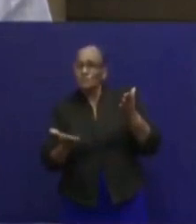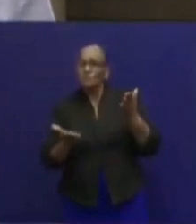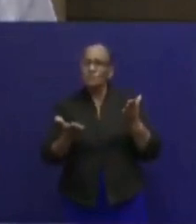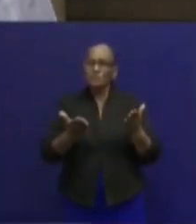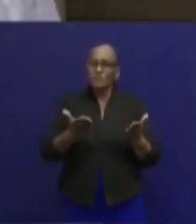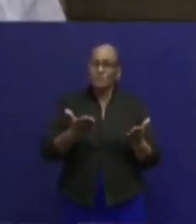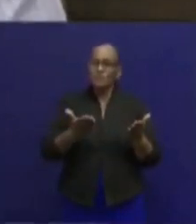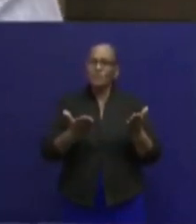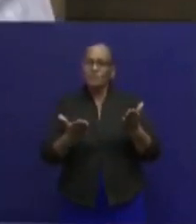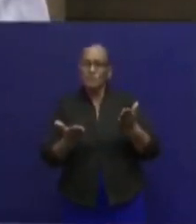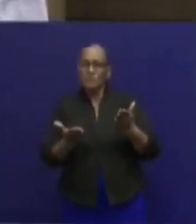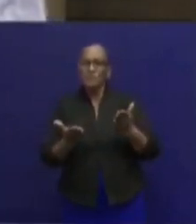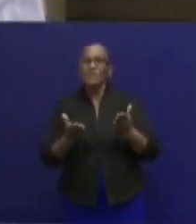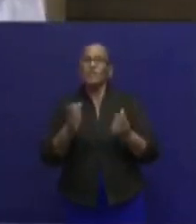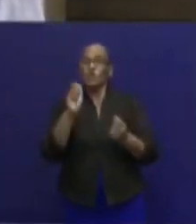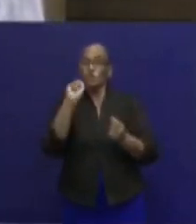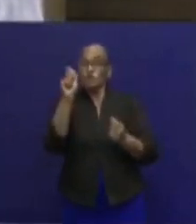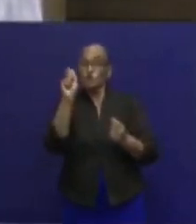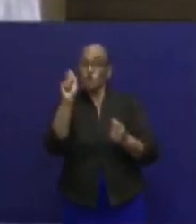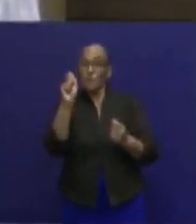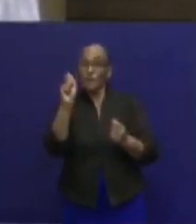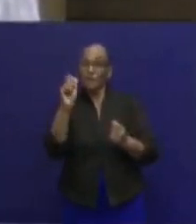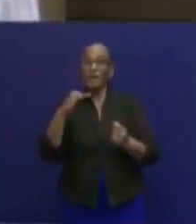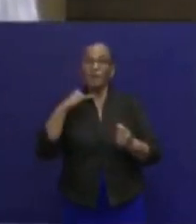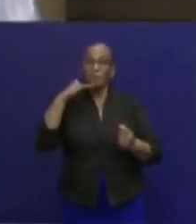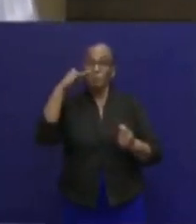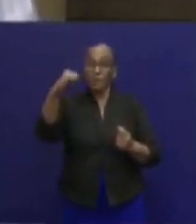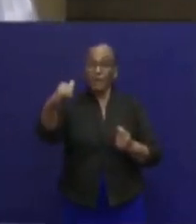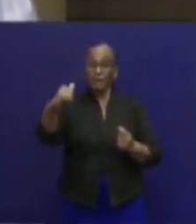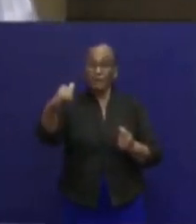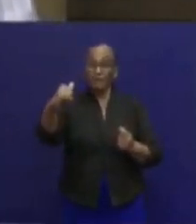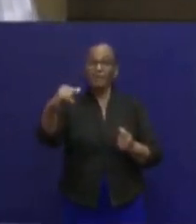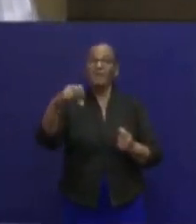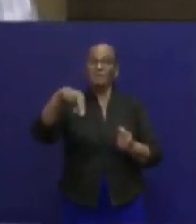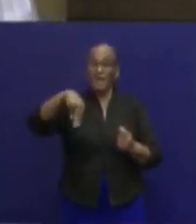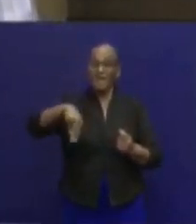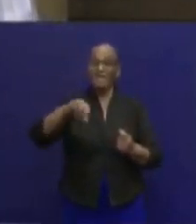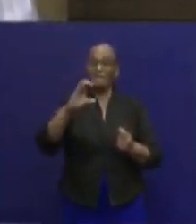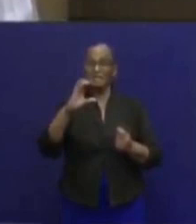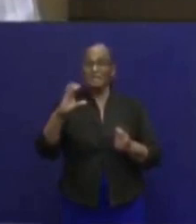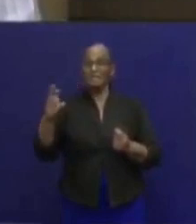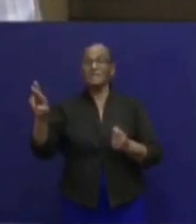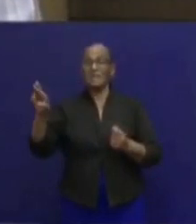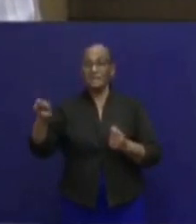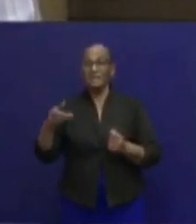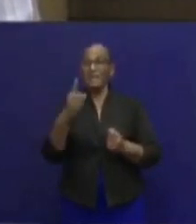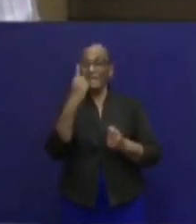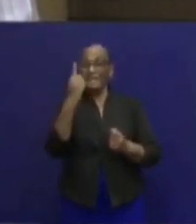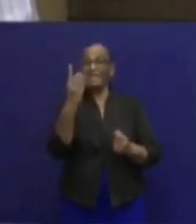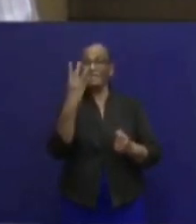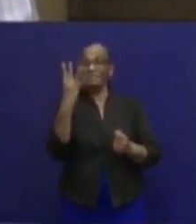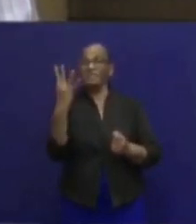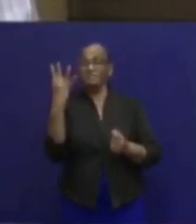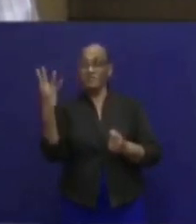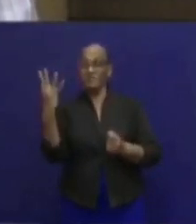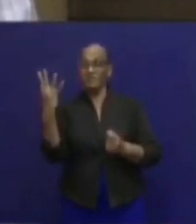u een nummer doorkrijgen en het nummer is het nummer van NCCR, dat is 144.